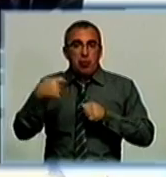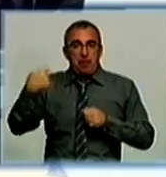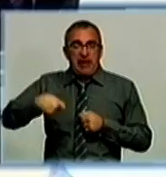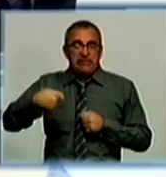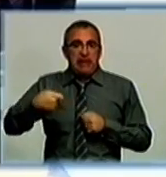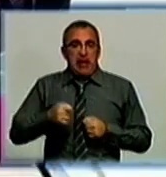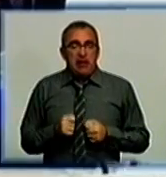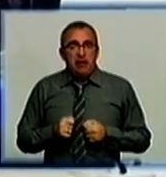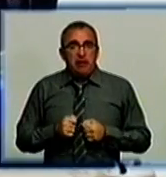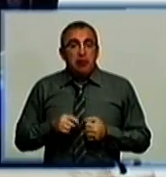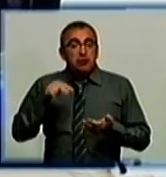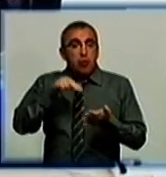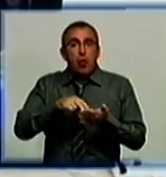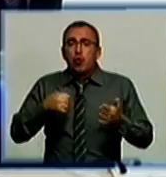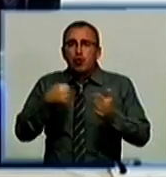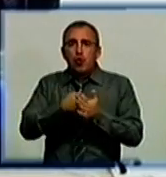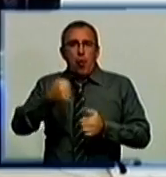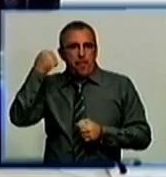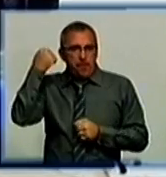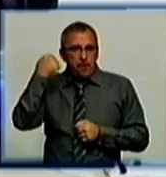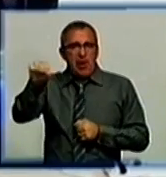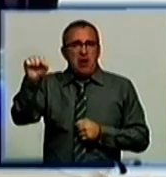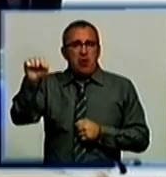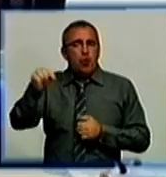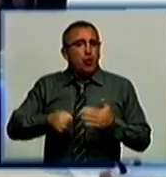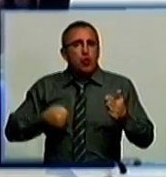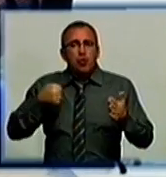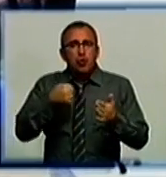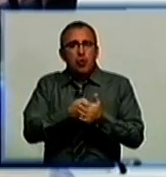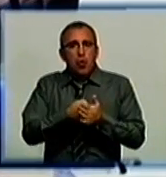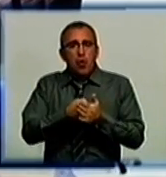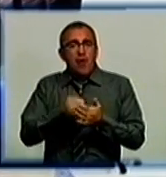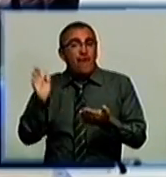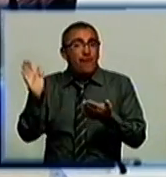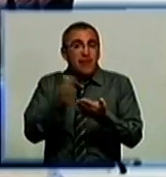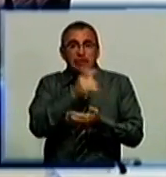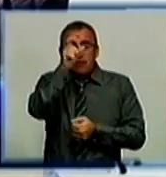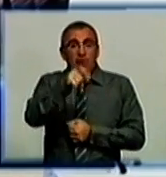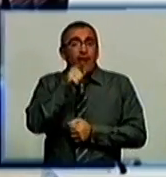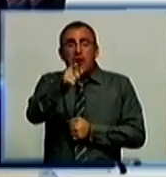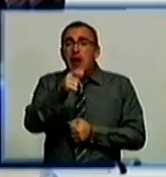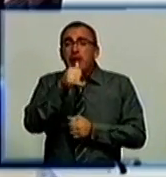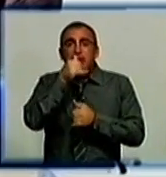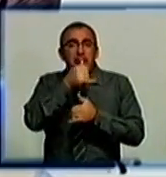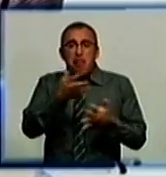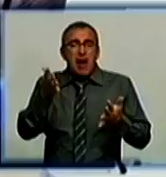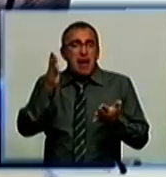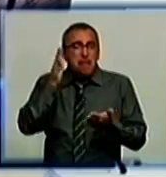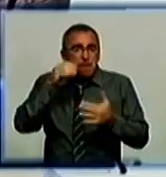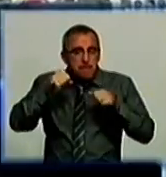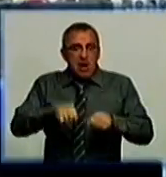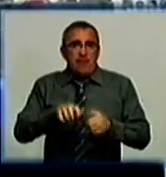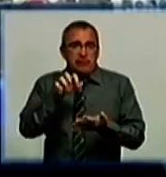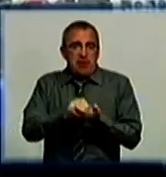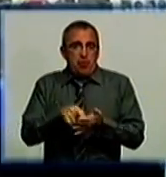Ми будемо стояти до перемоги, тобто до відсторонення цієї людини, бо вона не має морального права займати таку